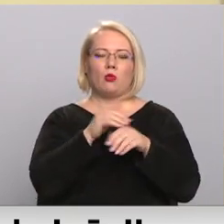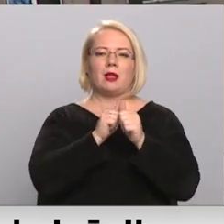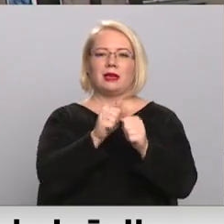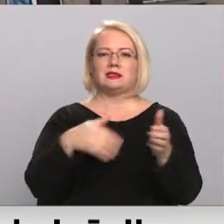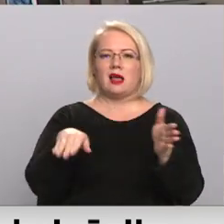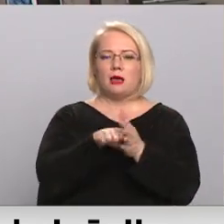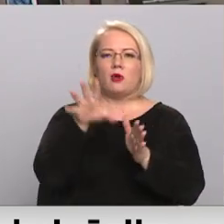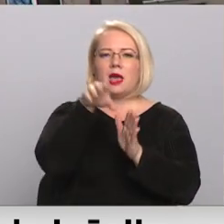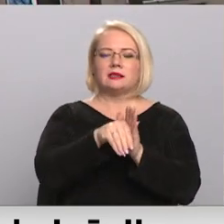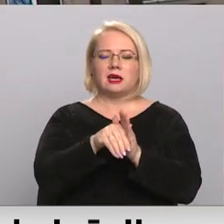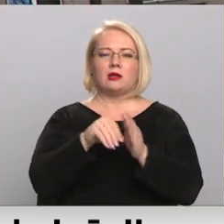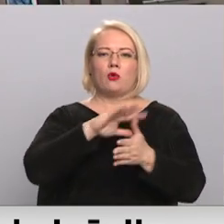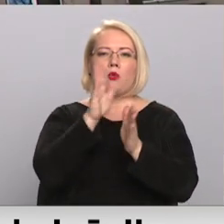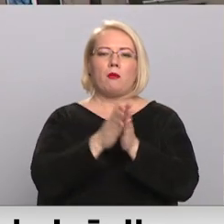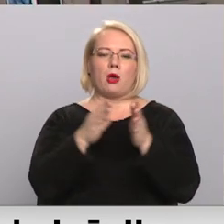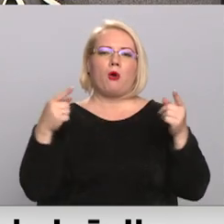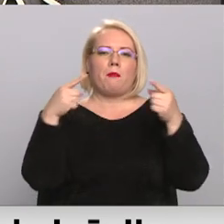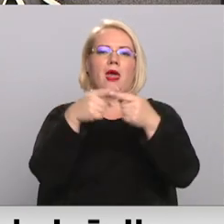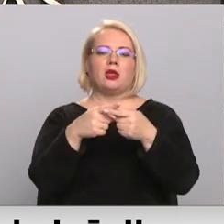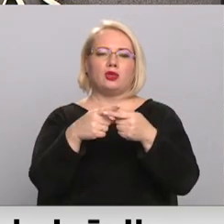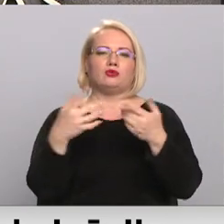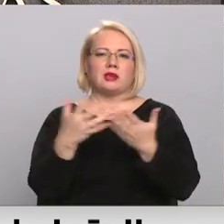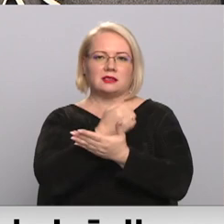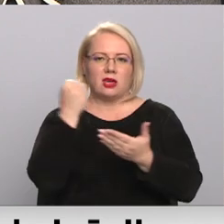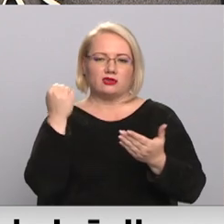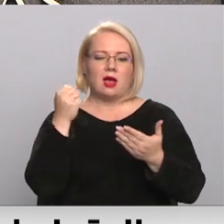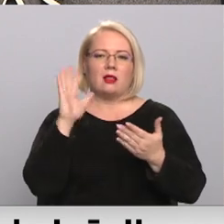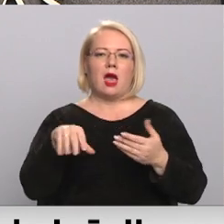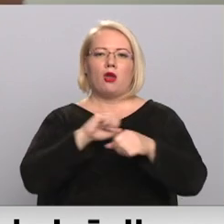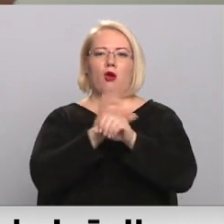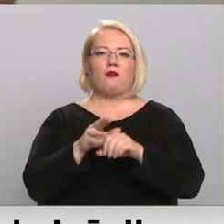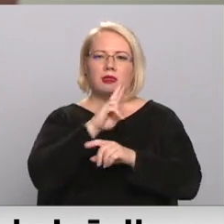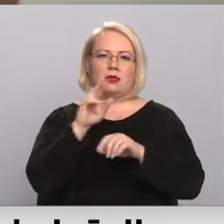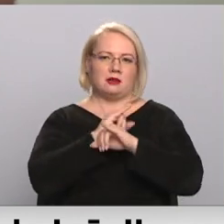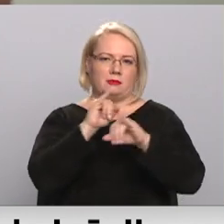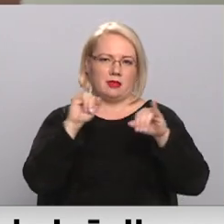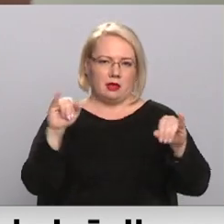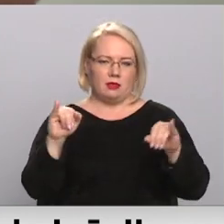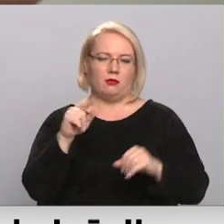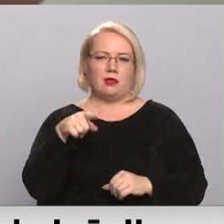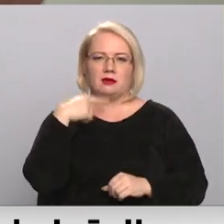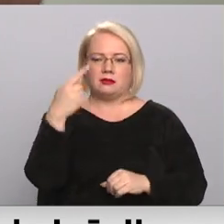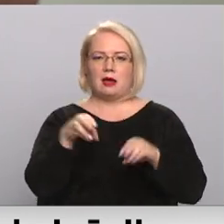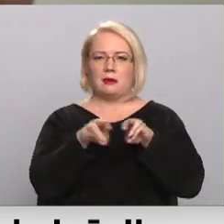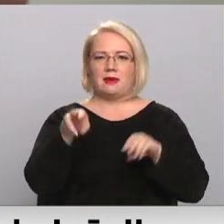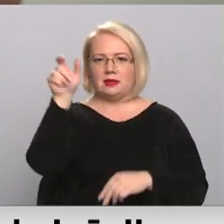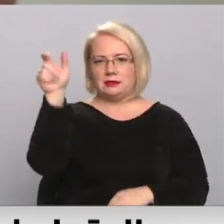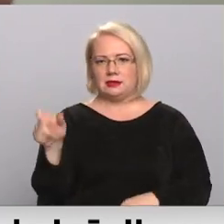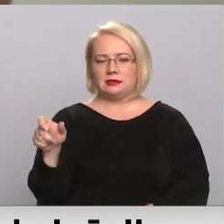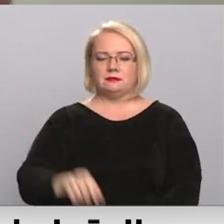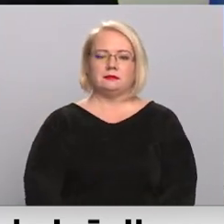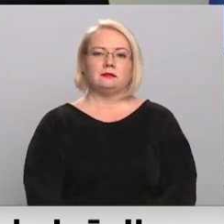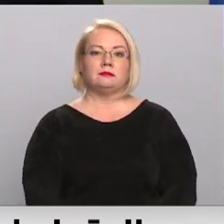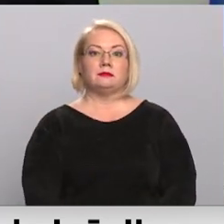mērķu sasniegšanā Covid-19 infekcijas nekontrolētas izplatības apstākļos, norāda ministras. Matar Līcīta Māris Jorgensons,